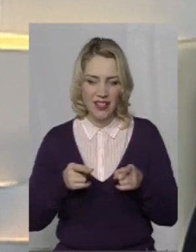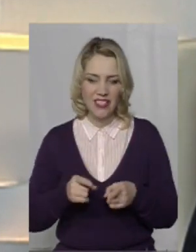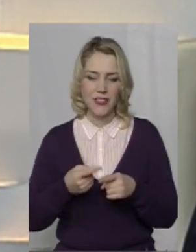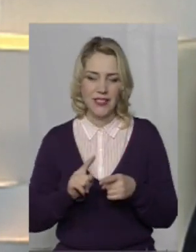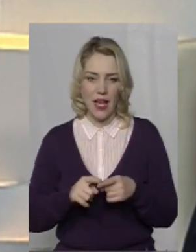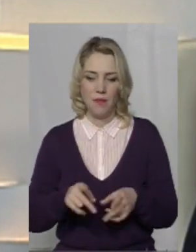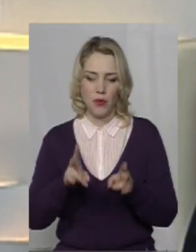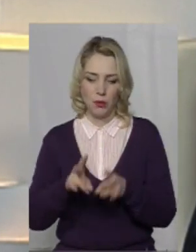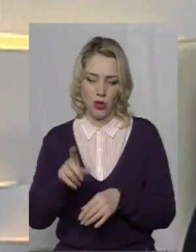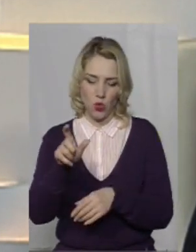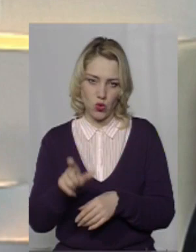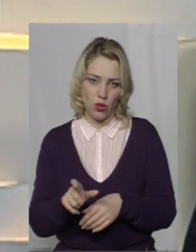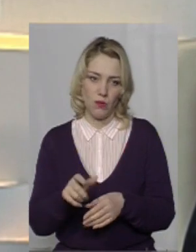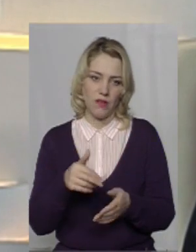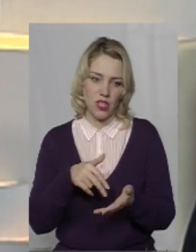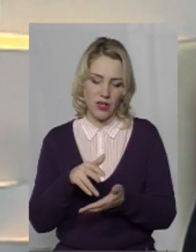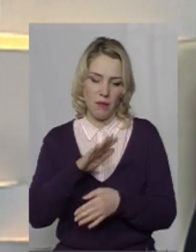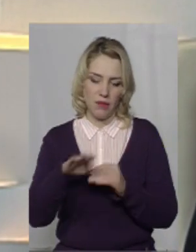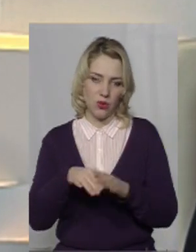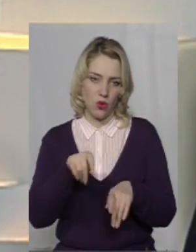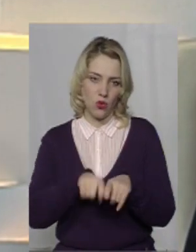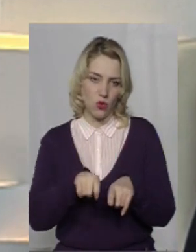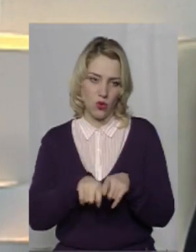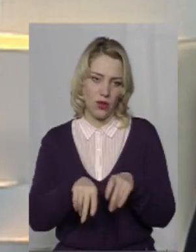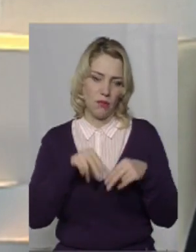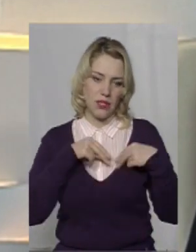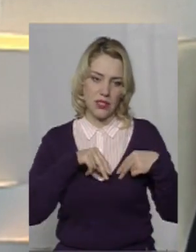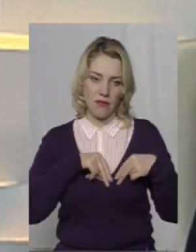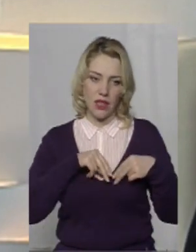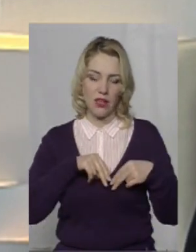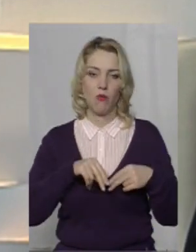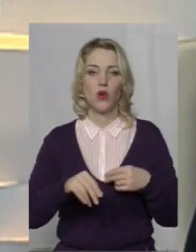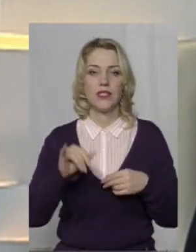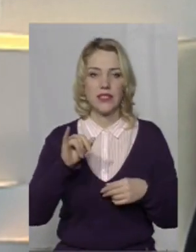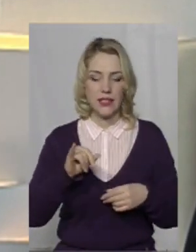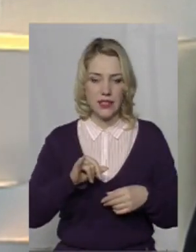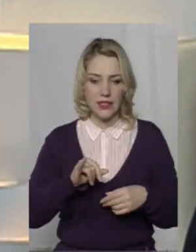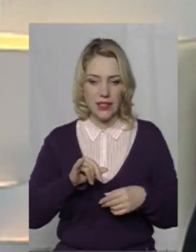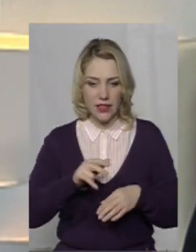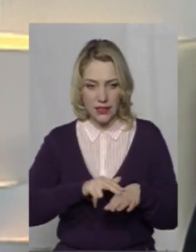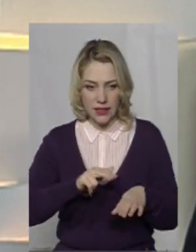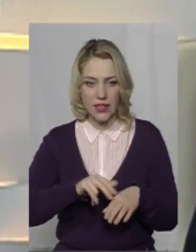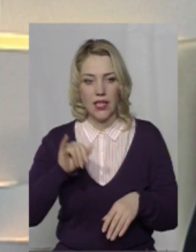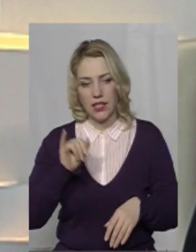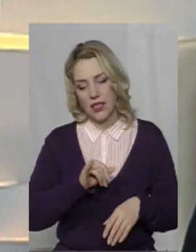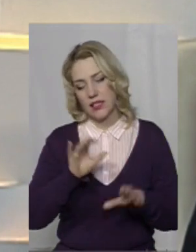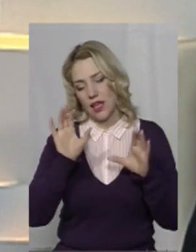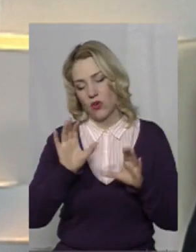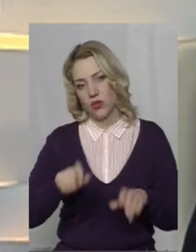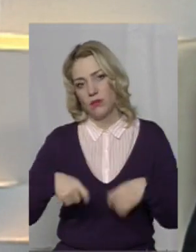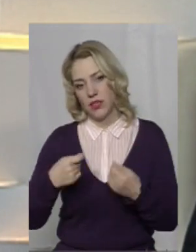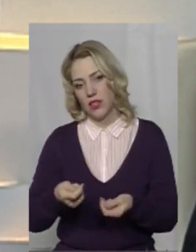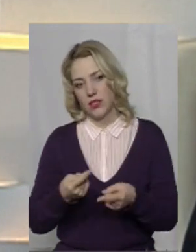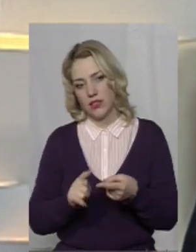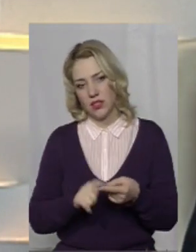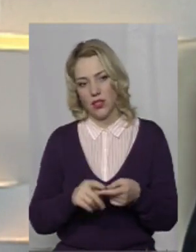потерпіла особа йде вже під контролем працівників поліції, йде і абсолютно законно передається